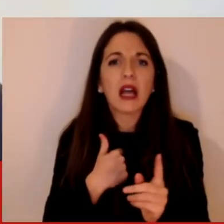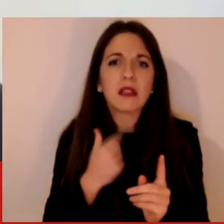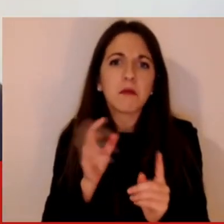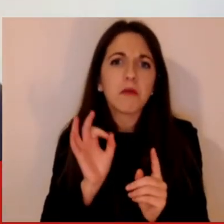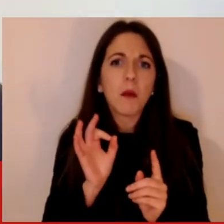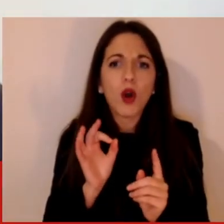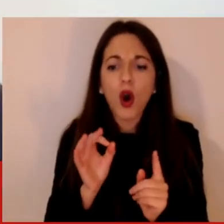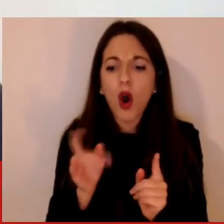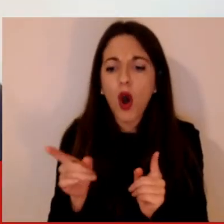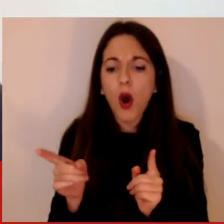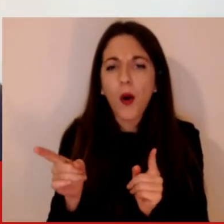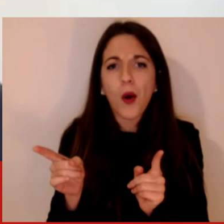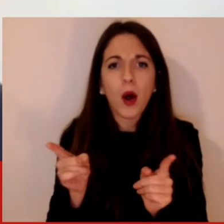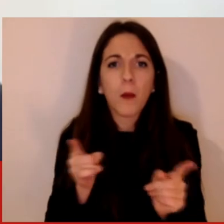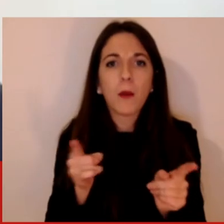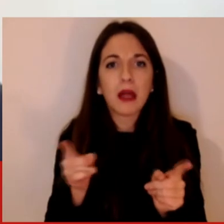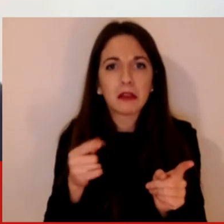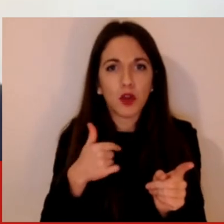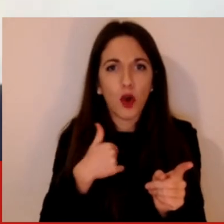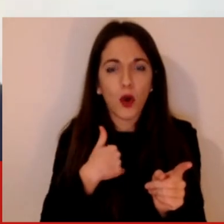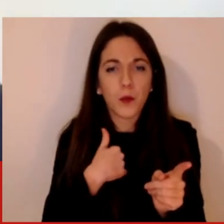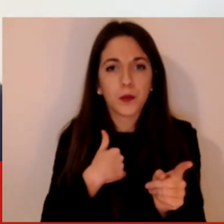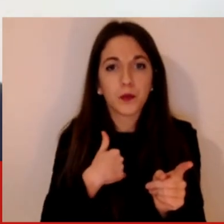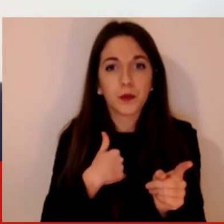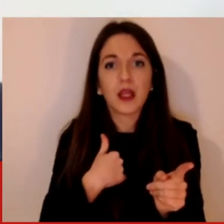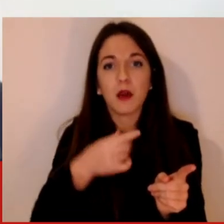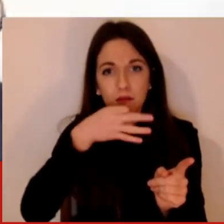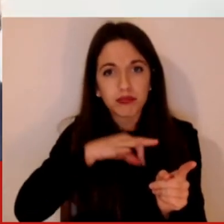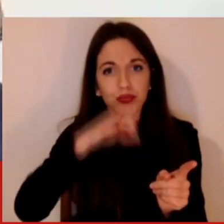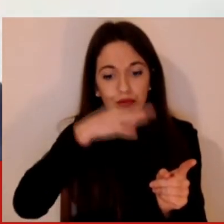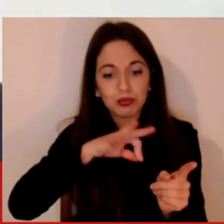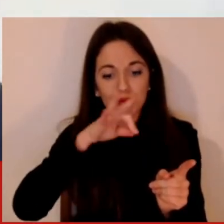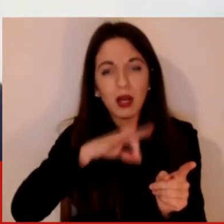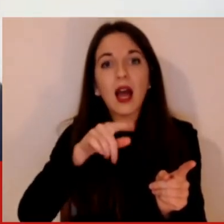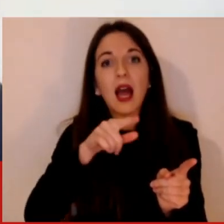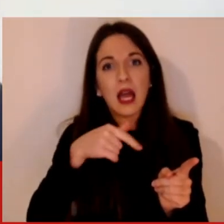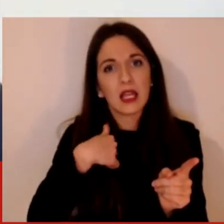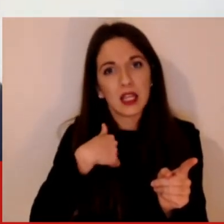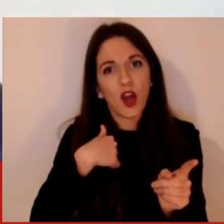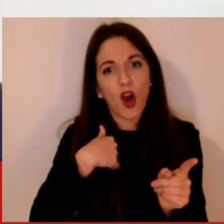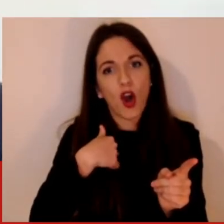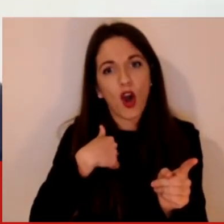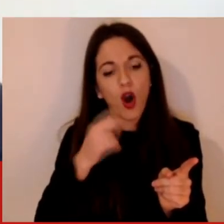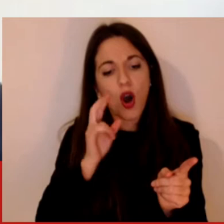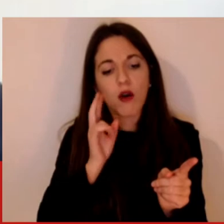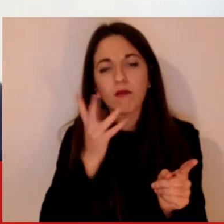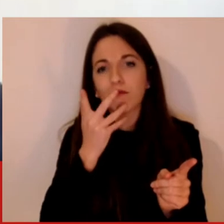la chiacchierata, per cui è importante, andatele a vedere